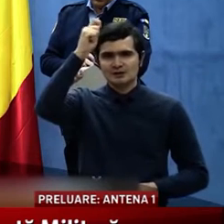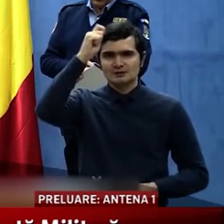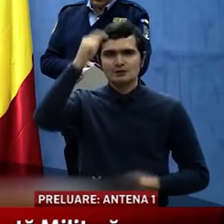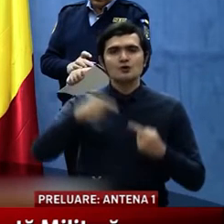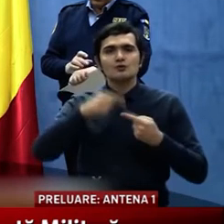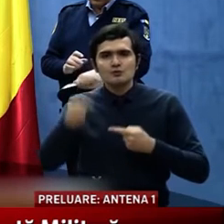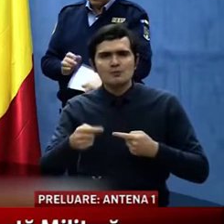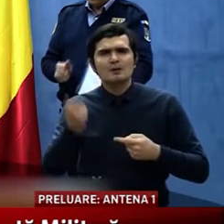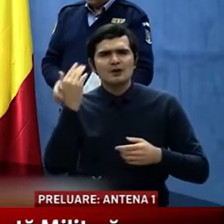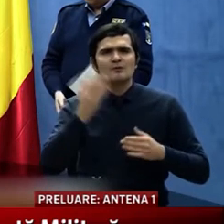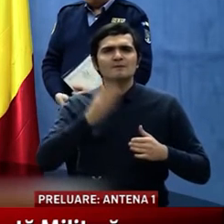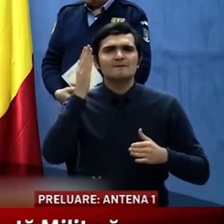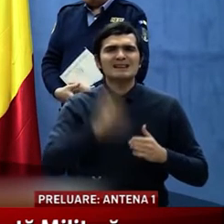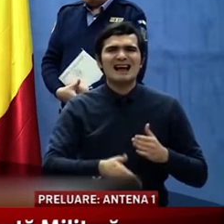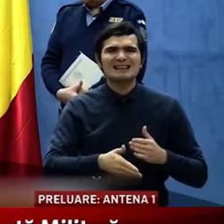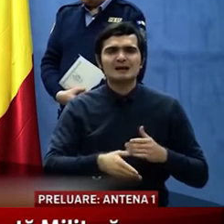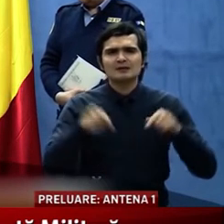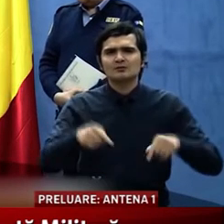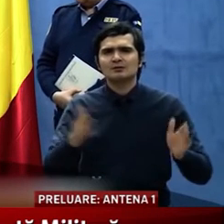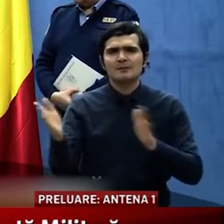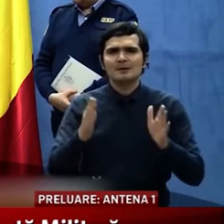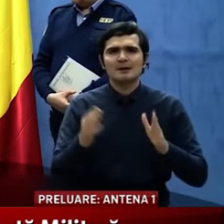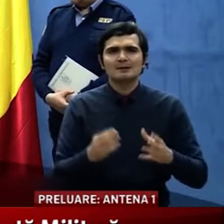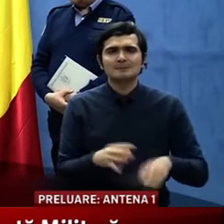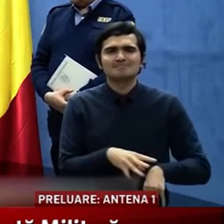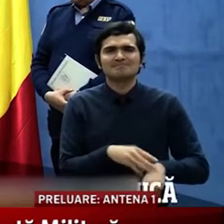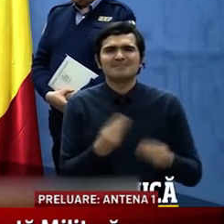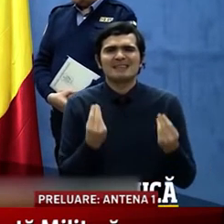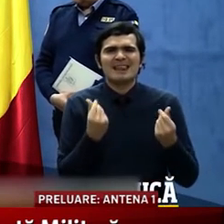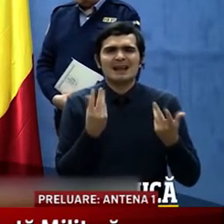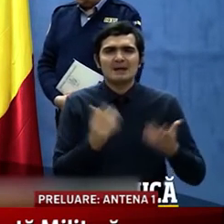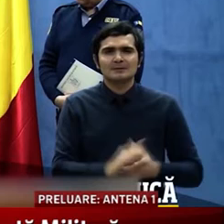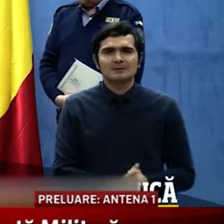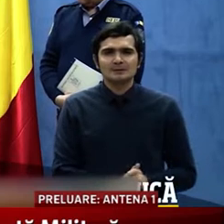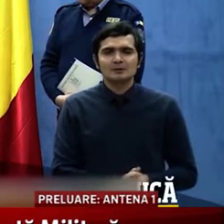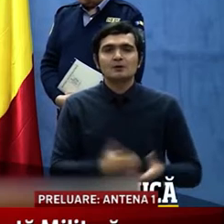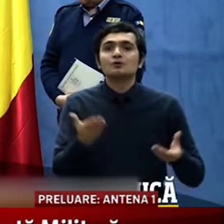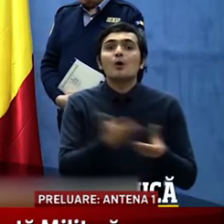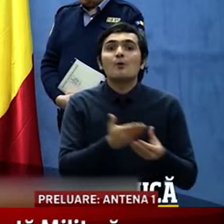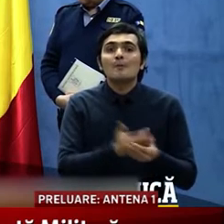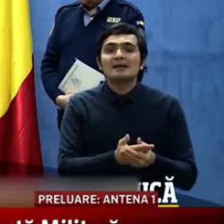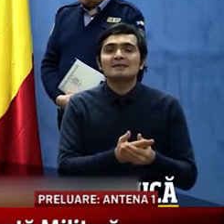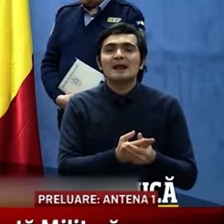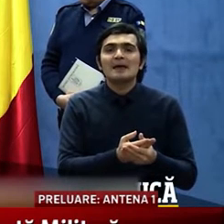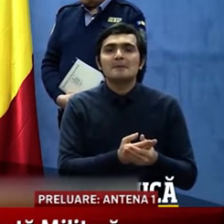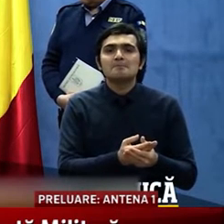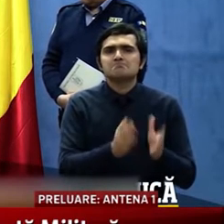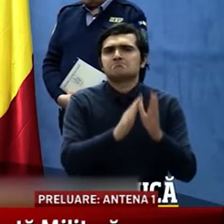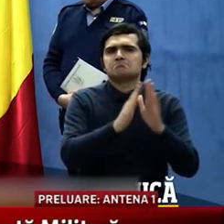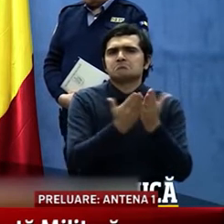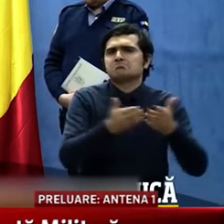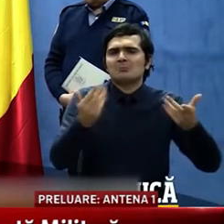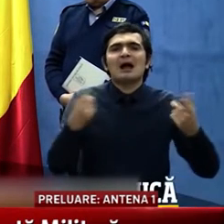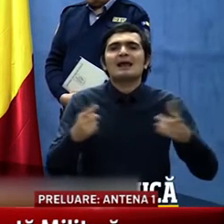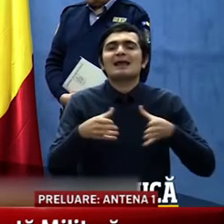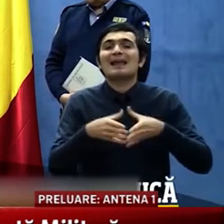finalizarea acestei perioade delicate. Documentele care expiră pe perioada încetarea stării